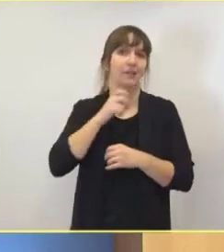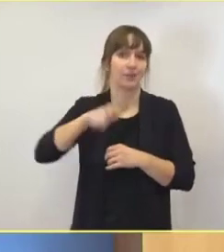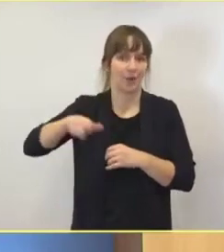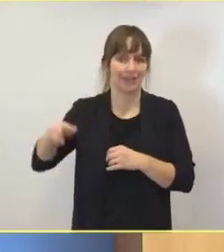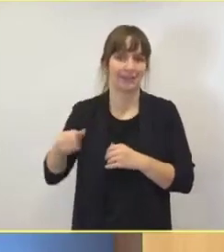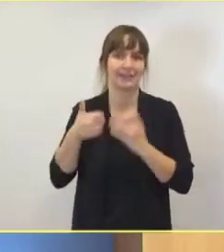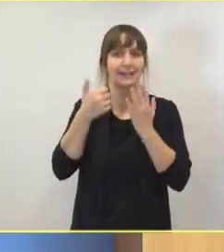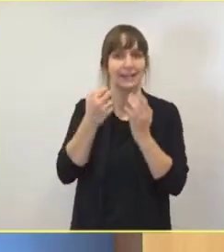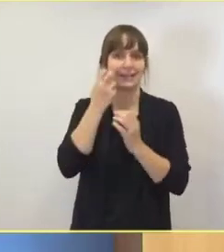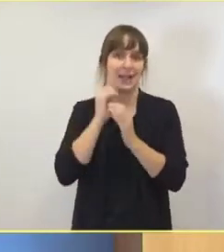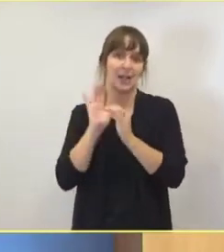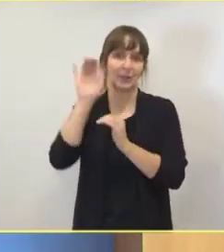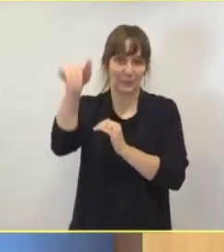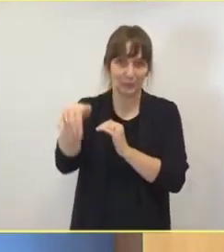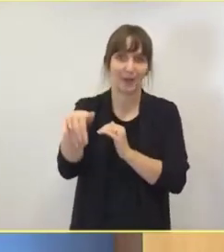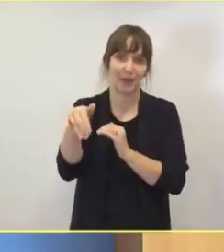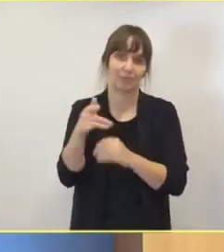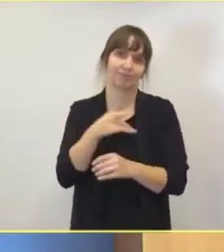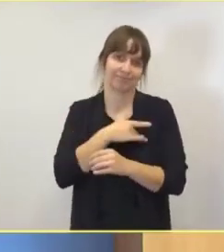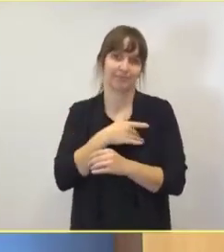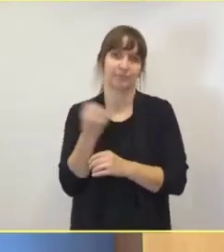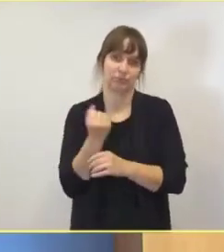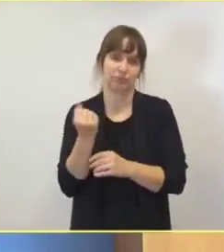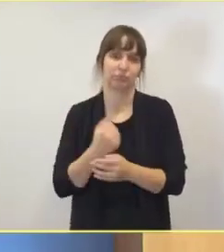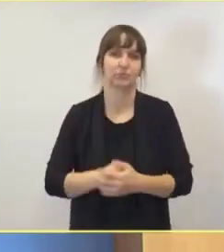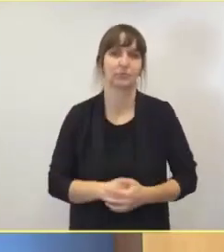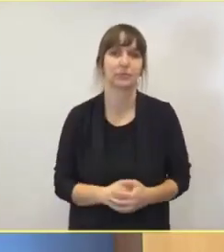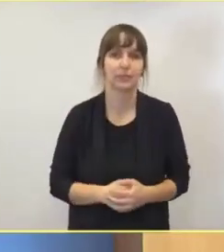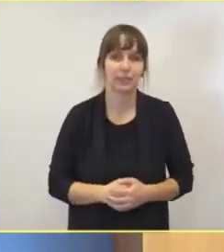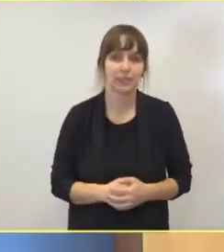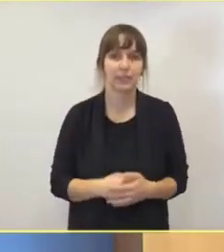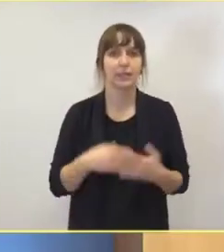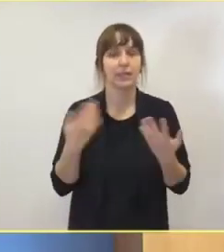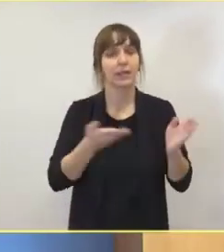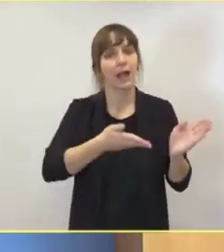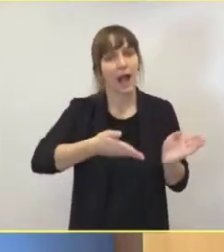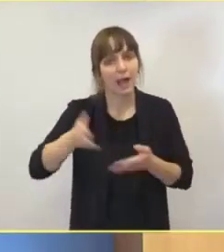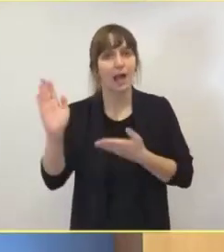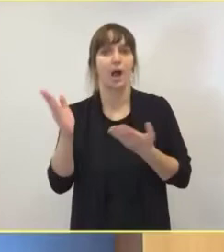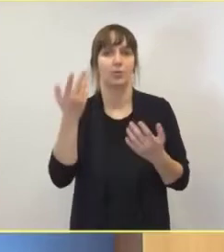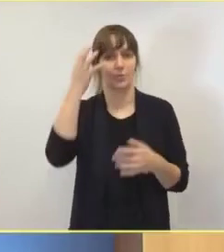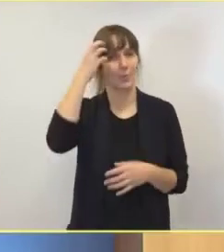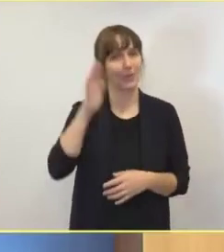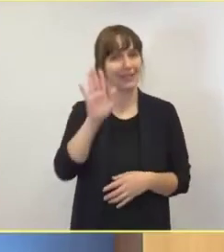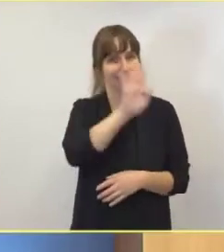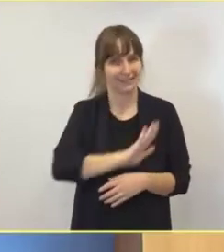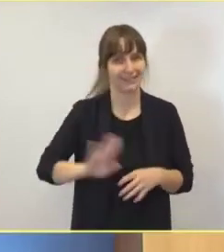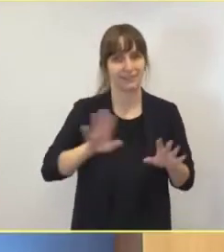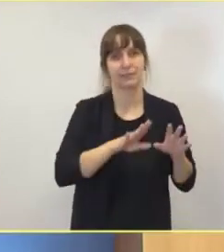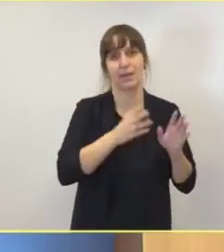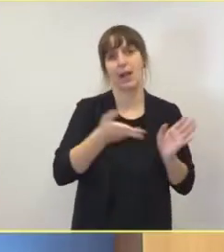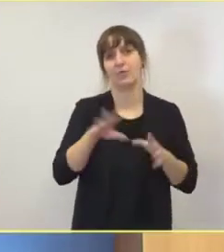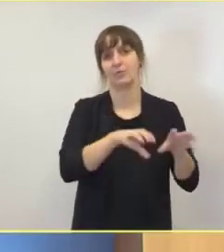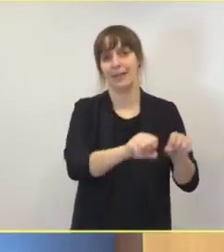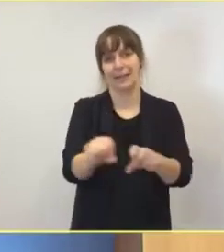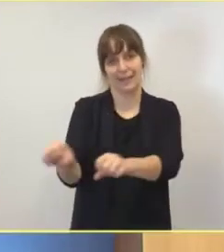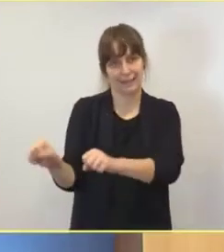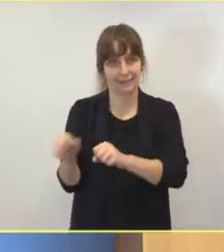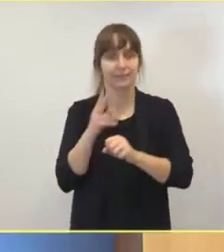kulminiert. Wir haben, was die Belegung in den Krankenhäusern in München angeht, aktuell